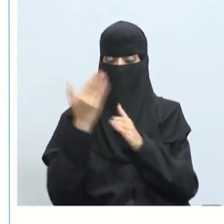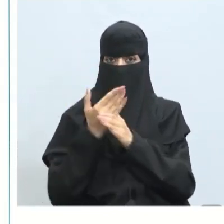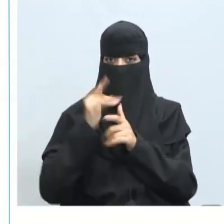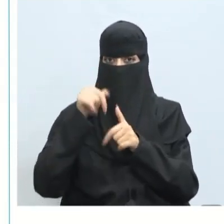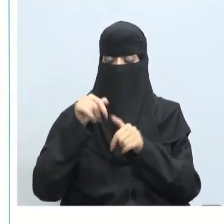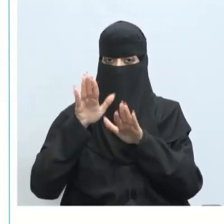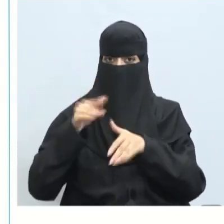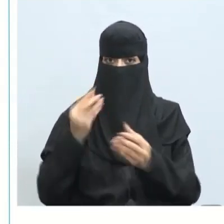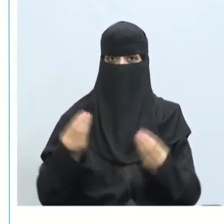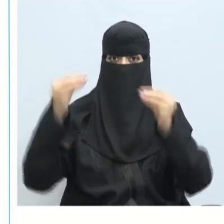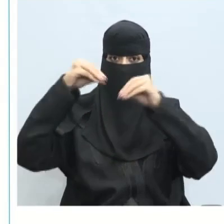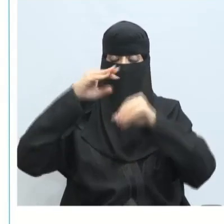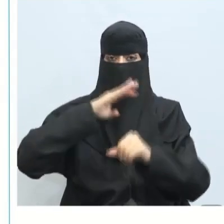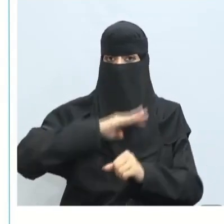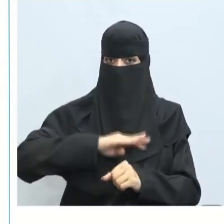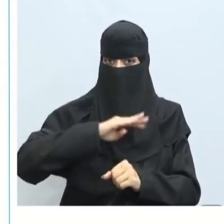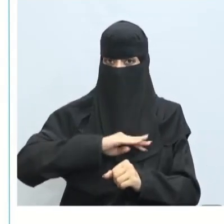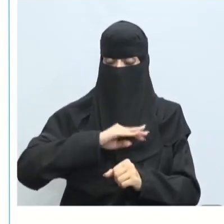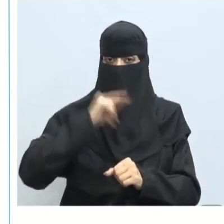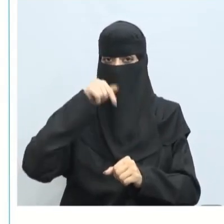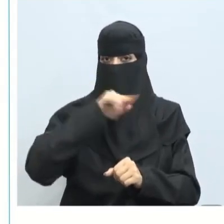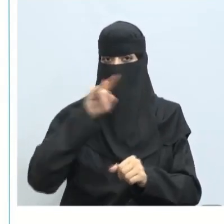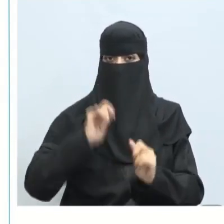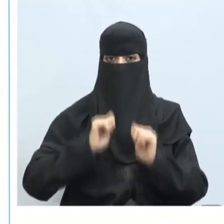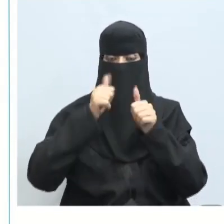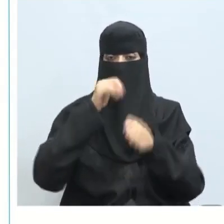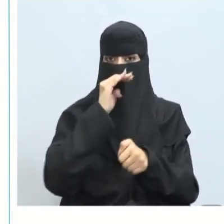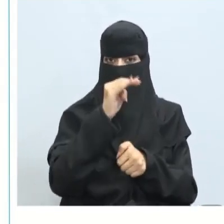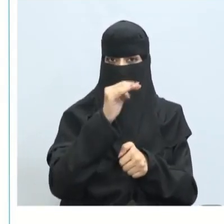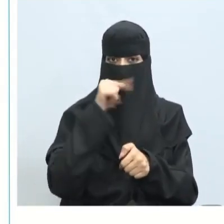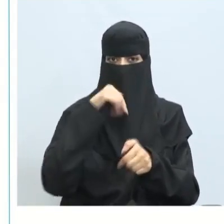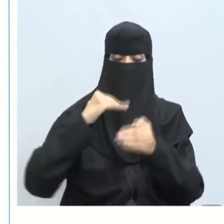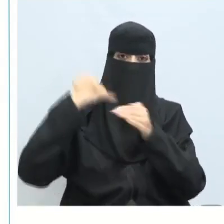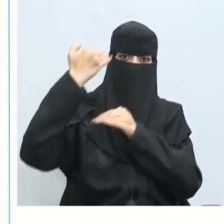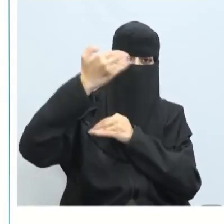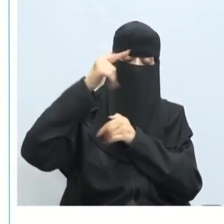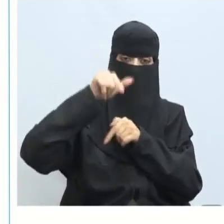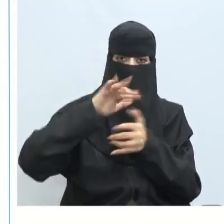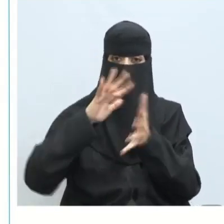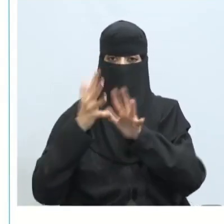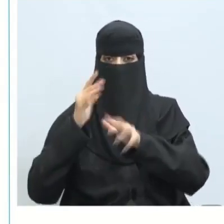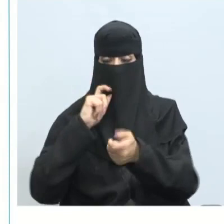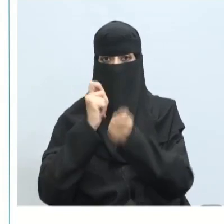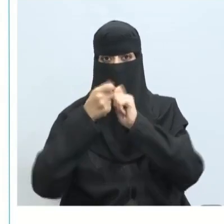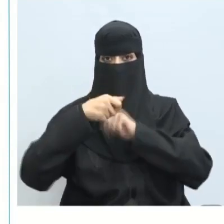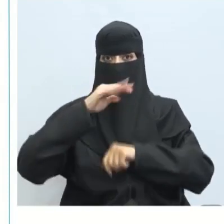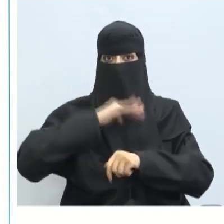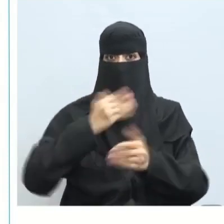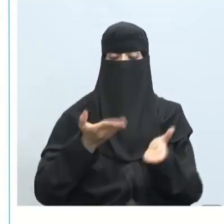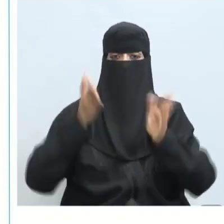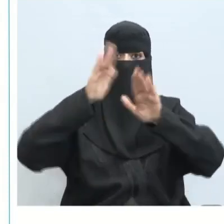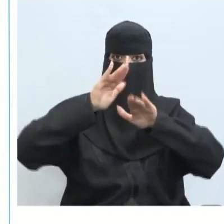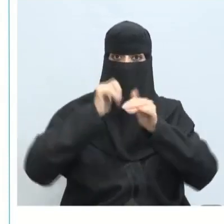زيادة الضغط ولم تقم بحلها وبالتالي قد يتحول الضغط إلى ضغط أكبر